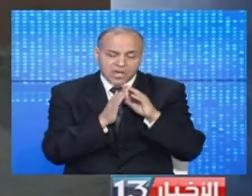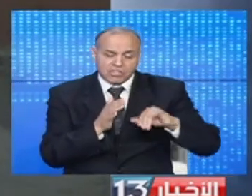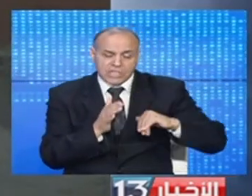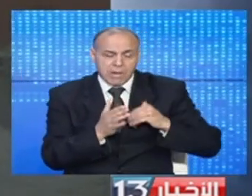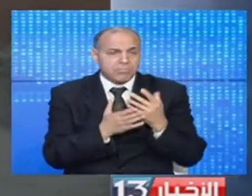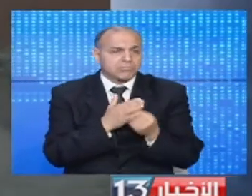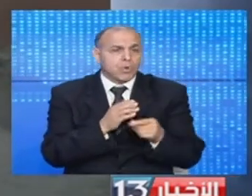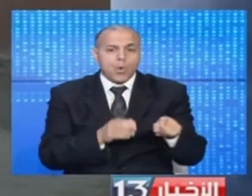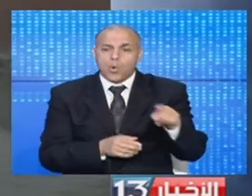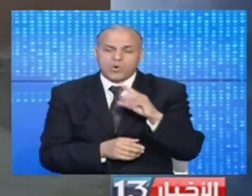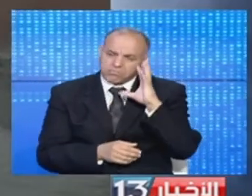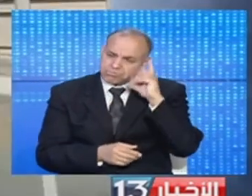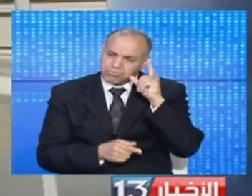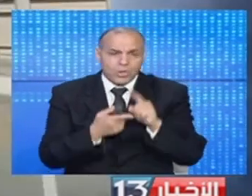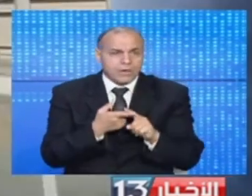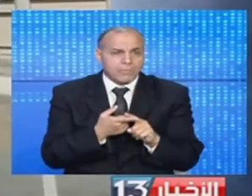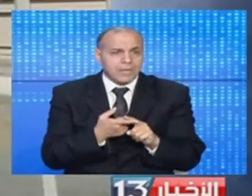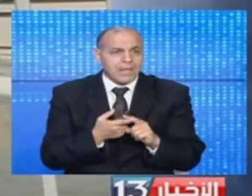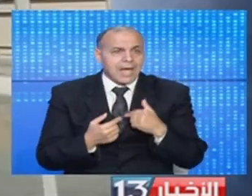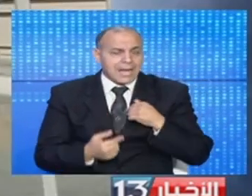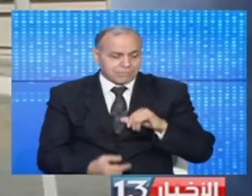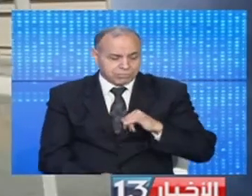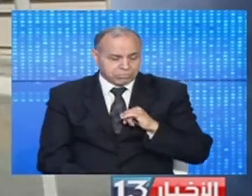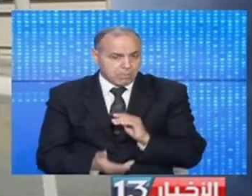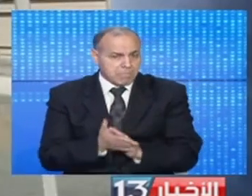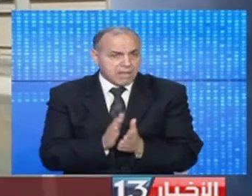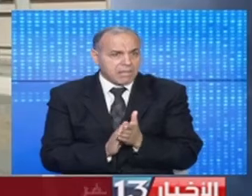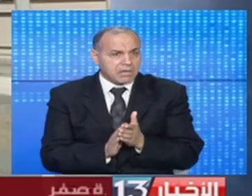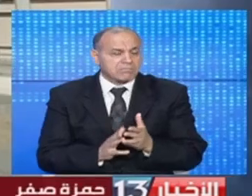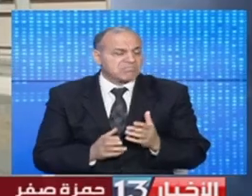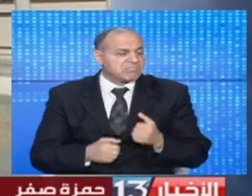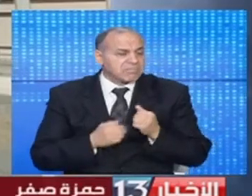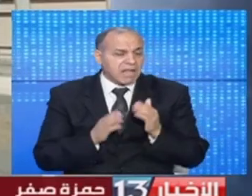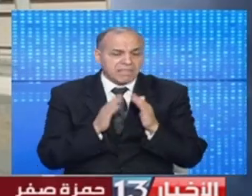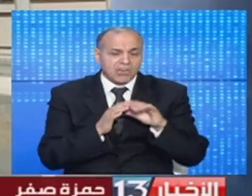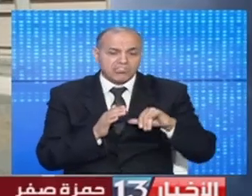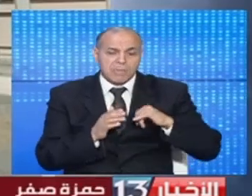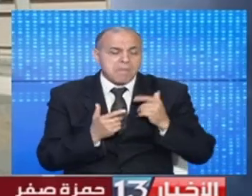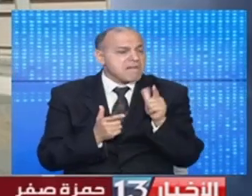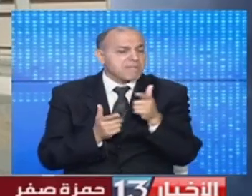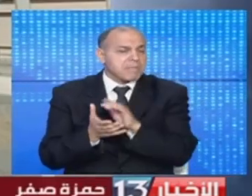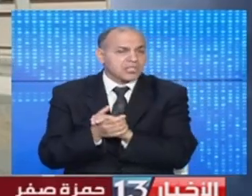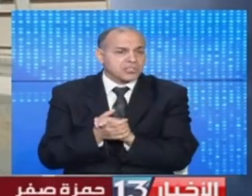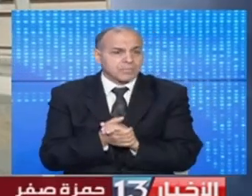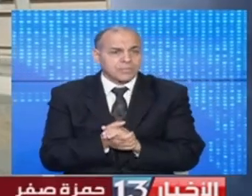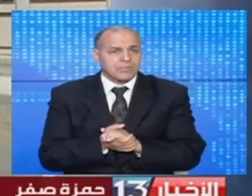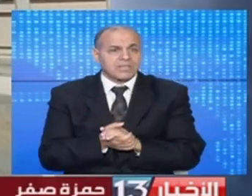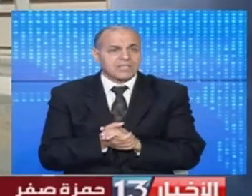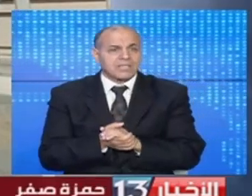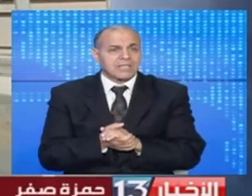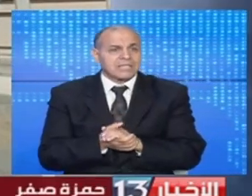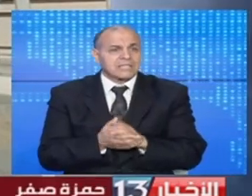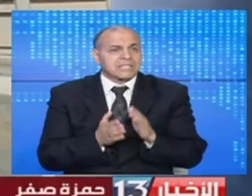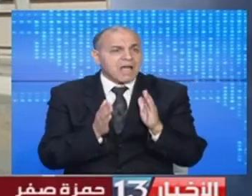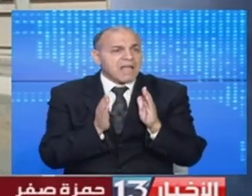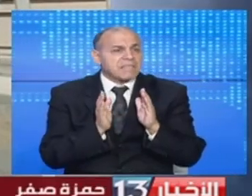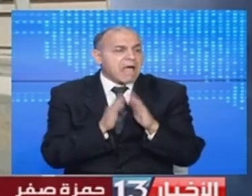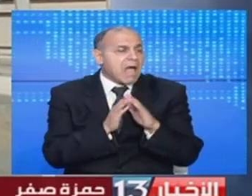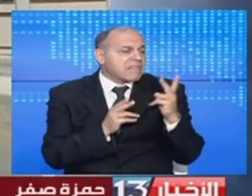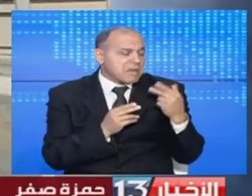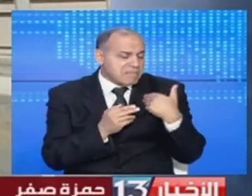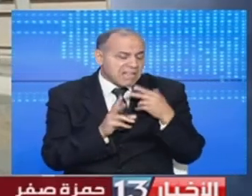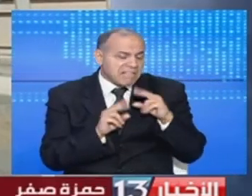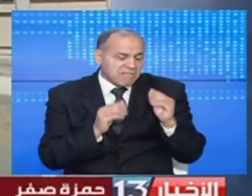جعل أبدأ الجها يتذمرون نحن صغار ما غير تحرمنا من دار الشباب المهدية هي عبارة على تحرمنا من دارنا التانية